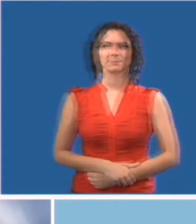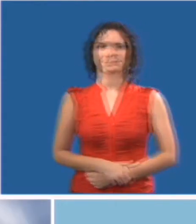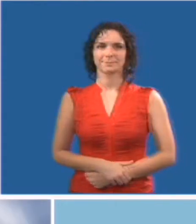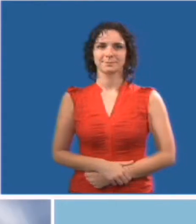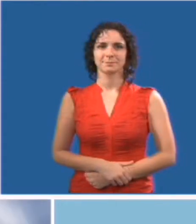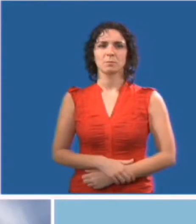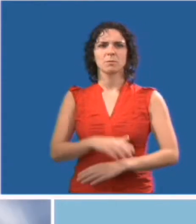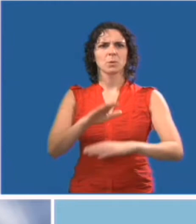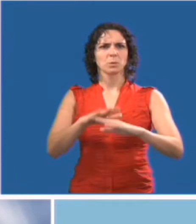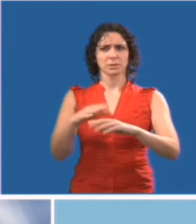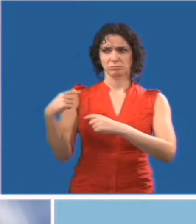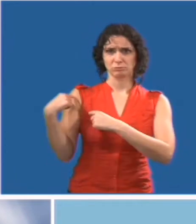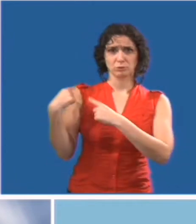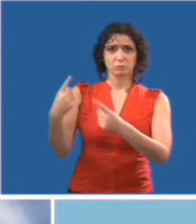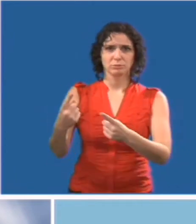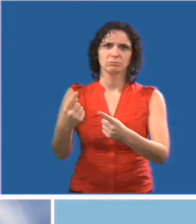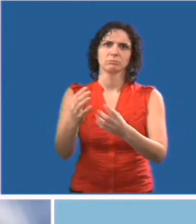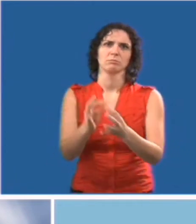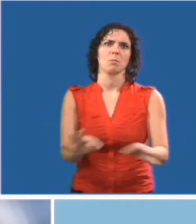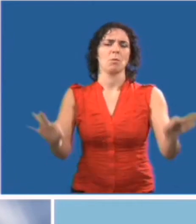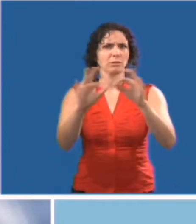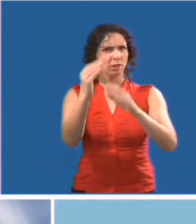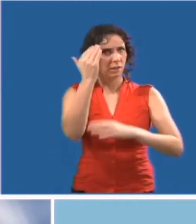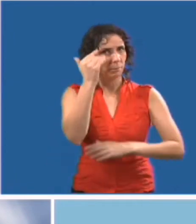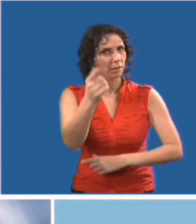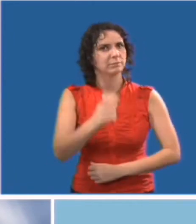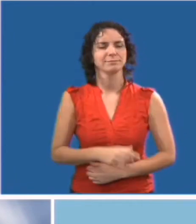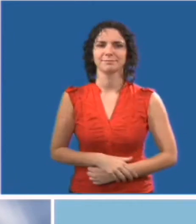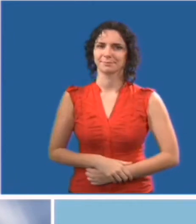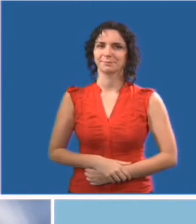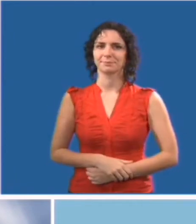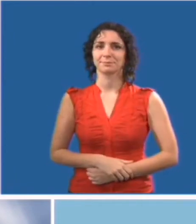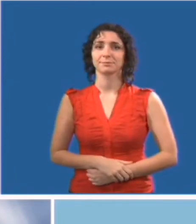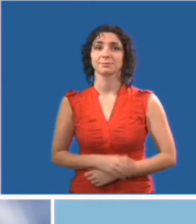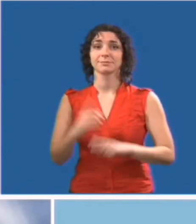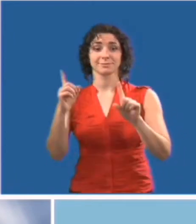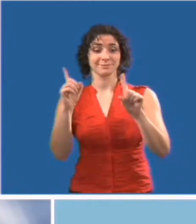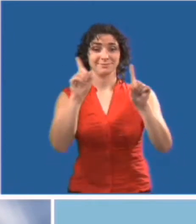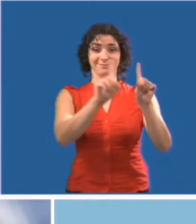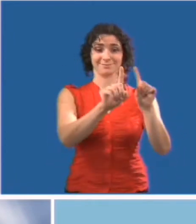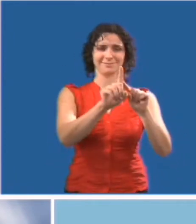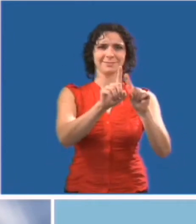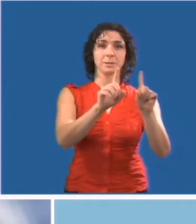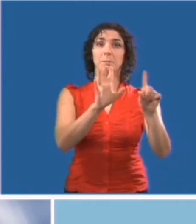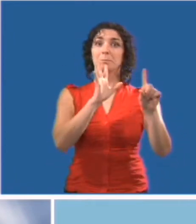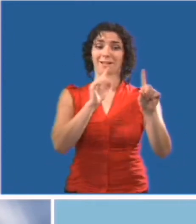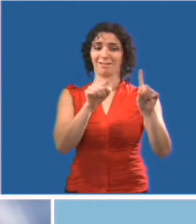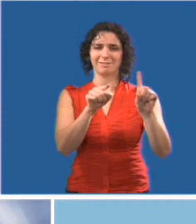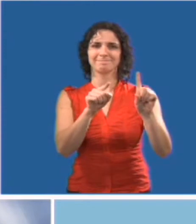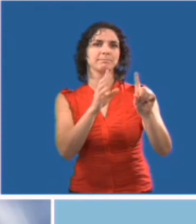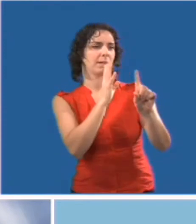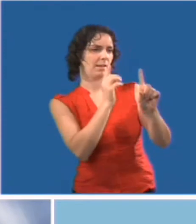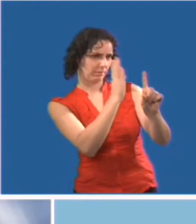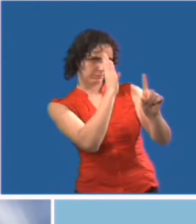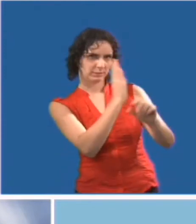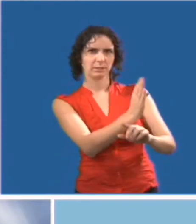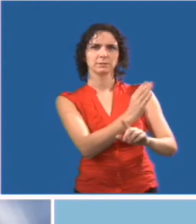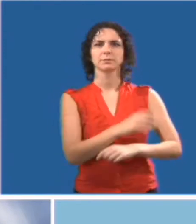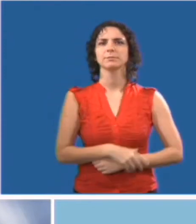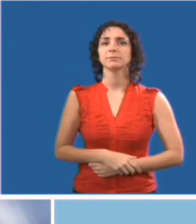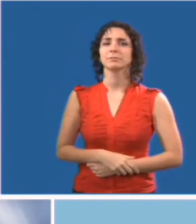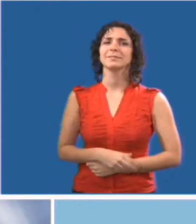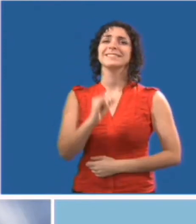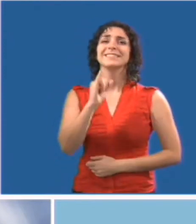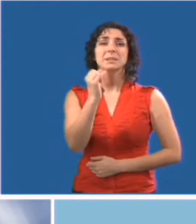Certaines personnes handicapées que vous rencontrez sont accompagnées par une personne de soutien. Nous